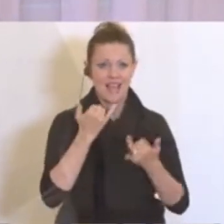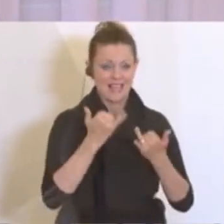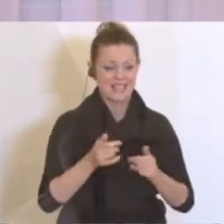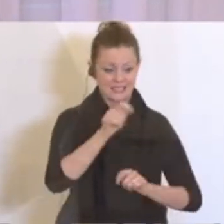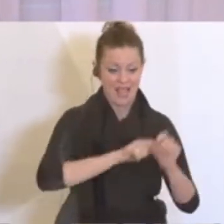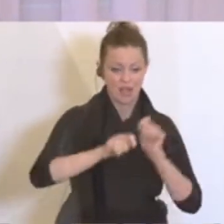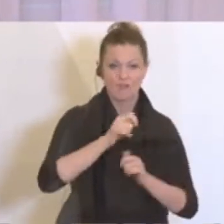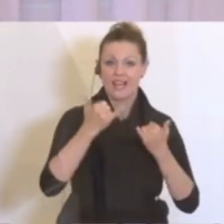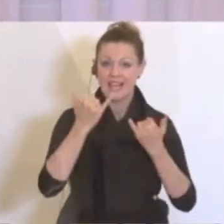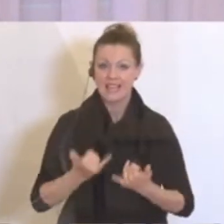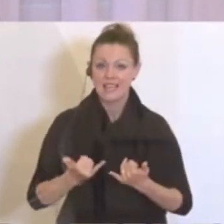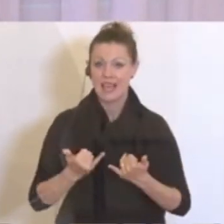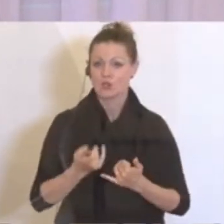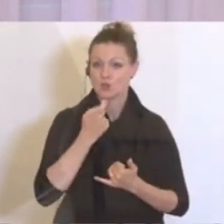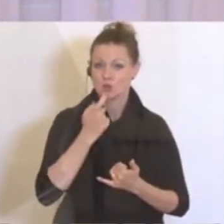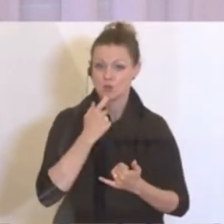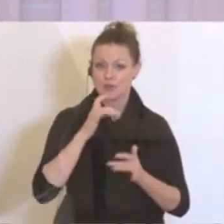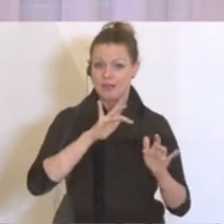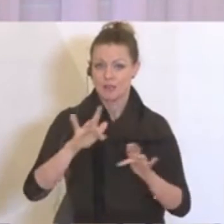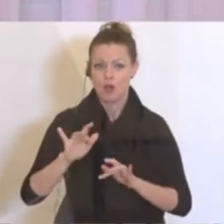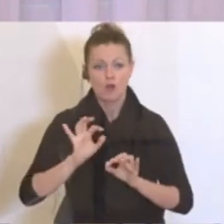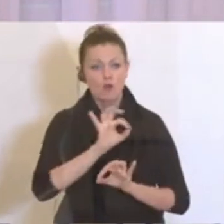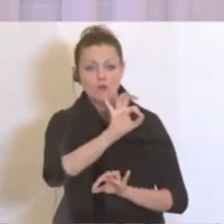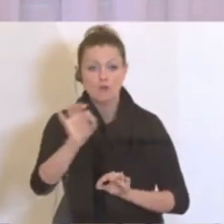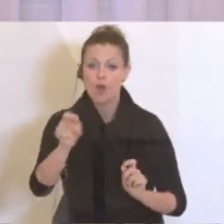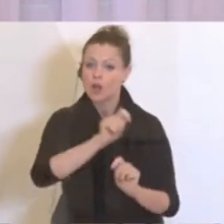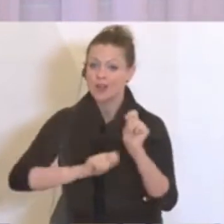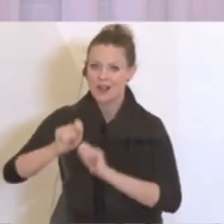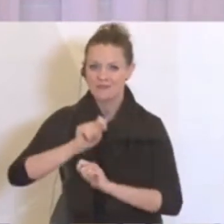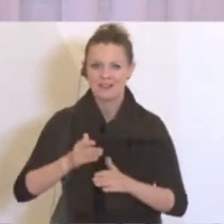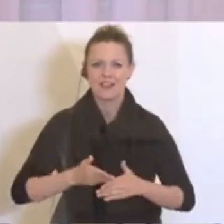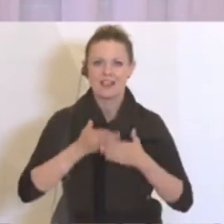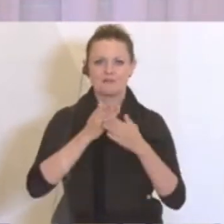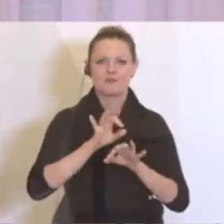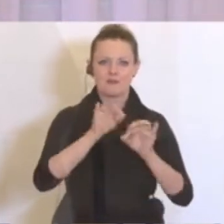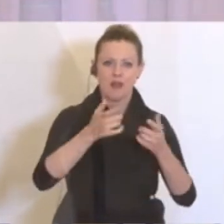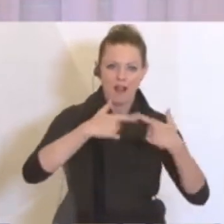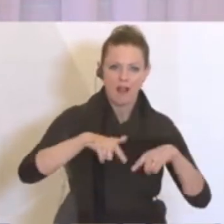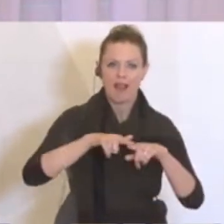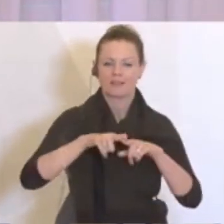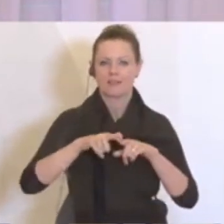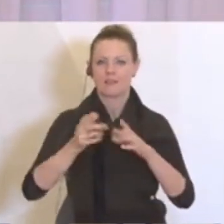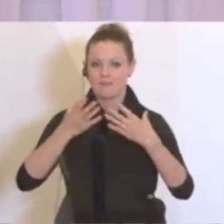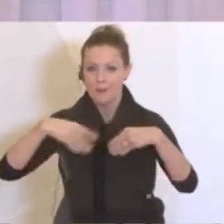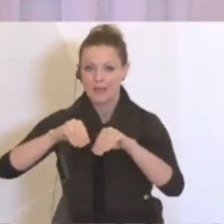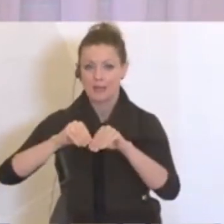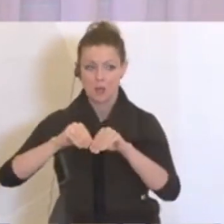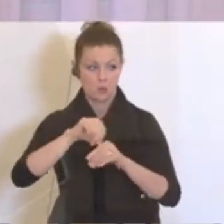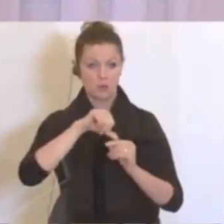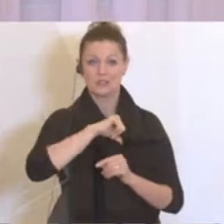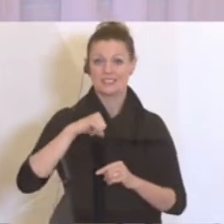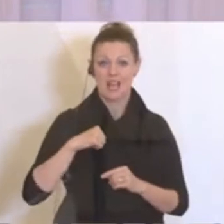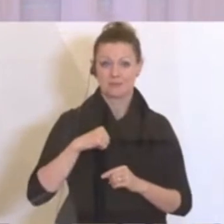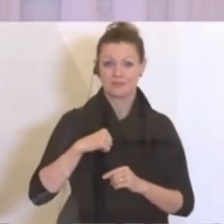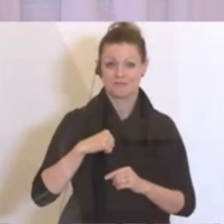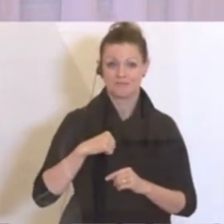konsumiert, wer jetzt sich selbst oder seinen Lieben etwas Gutes tut, der hilft dem Land, der hilft seiner Familie und letzten Endes auch sich selbst, weil er hilft auch